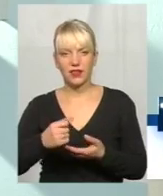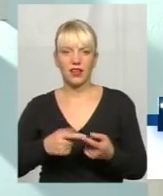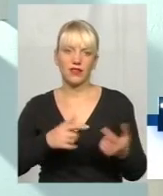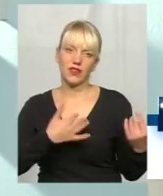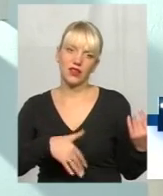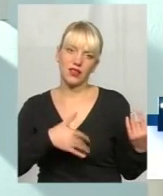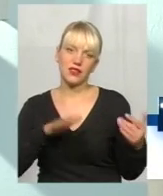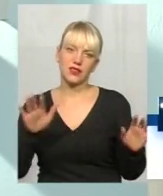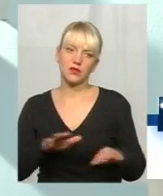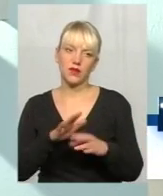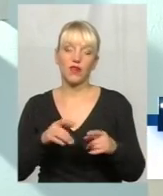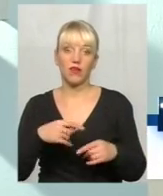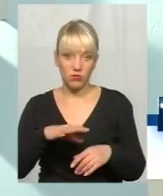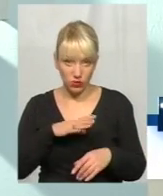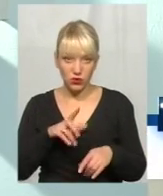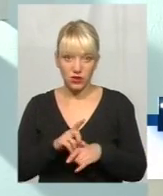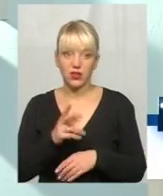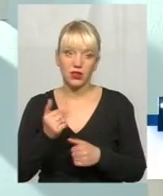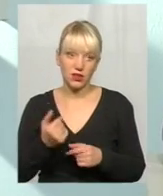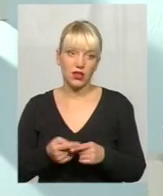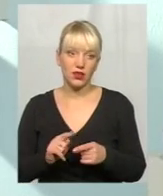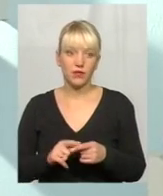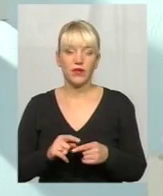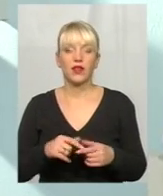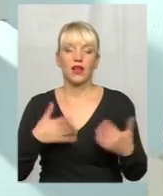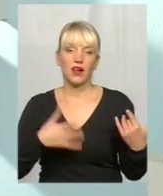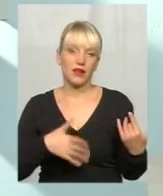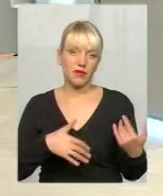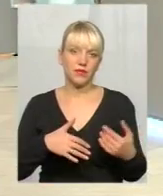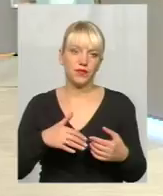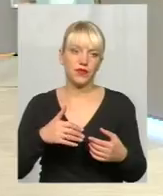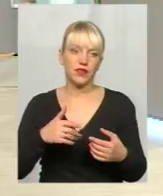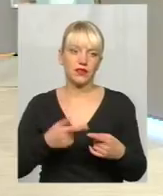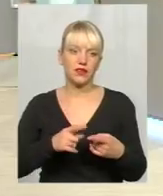казалось, А було таке, так? Так, так, тобто, був там, от, в селі Череповій кандидат від,